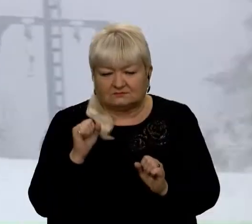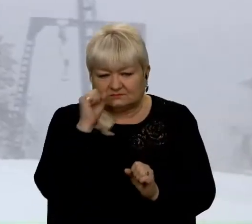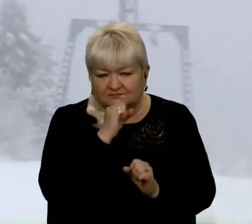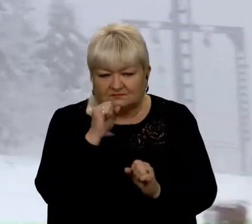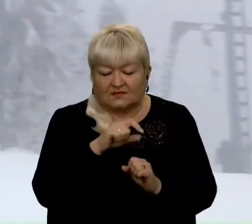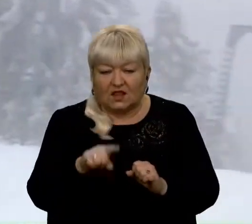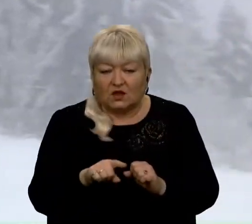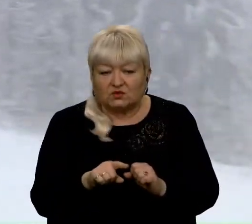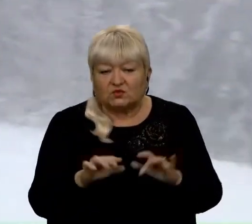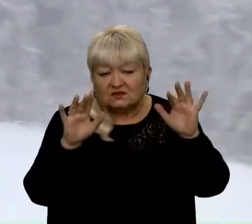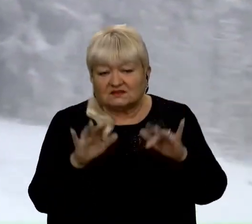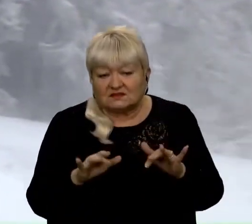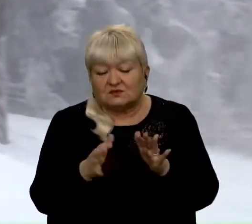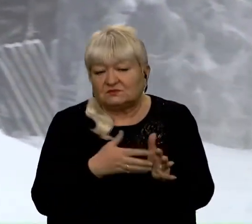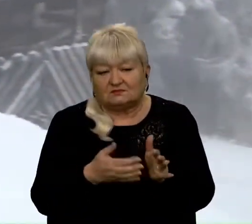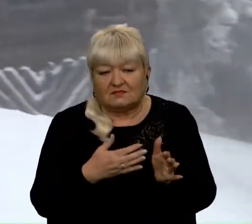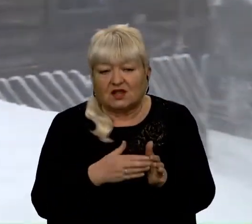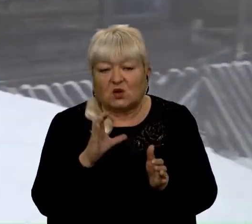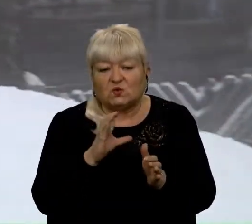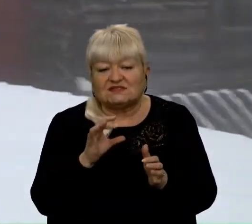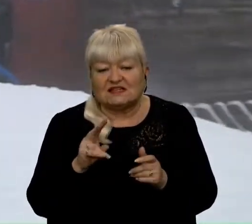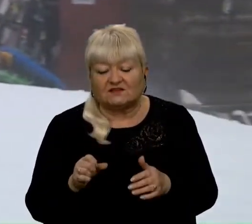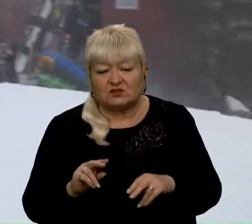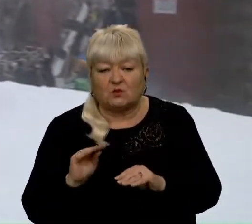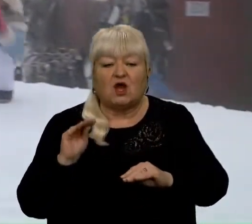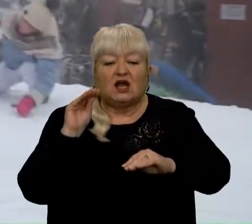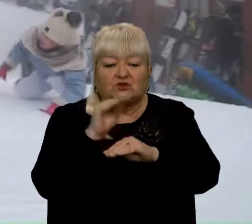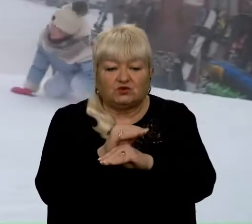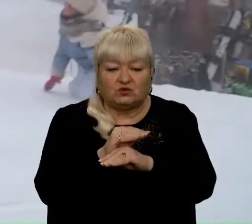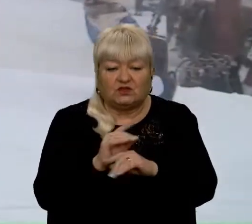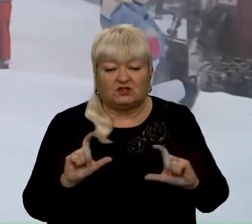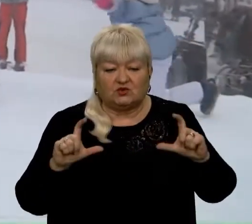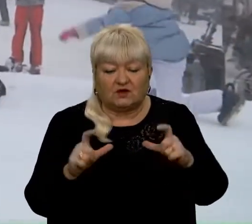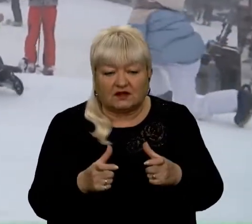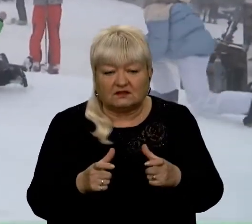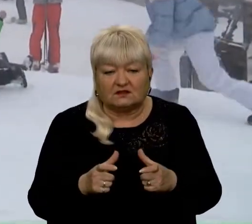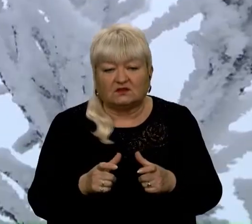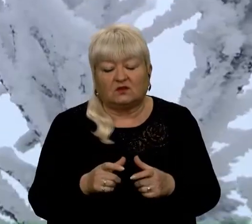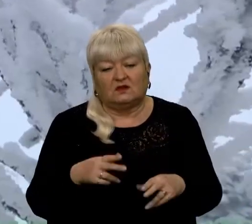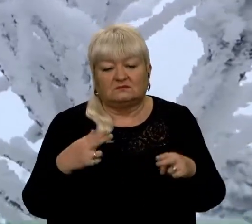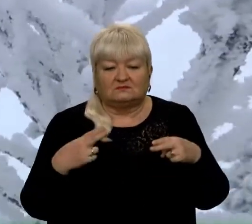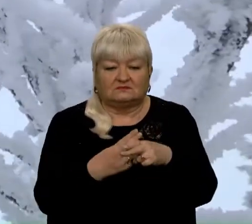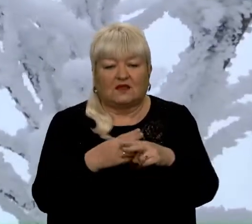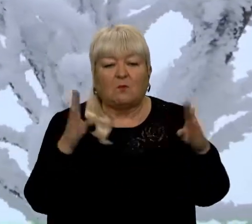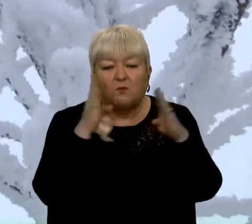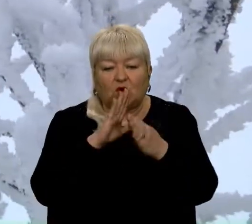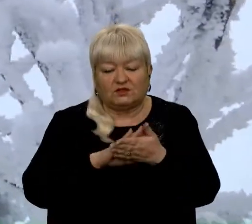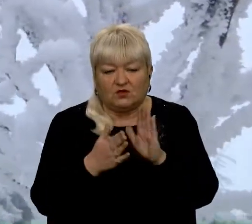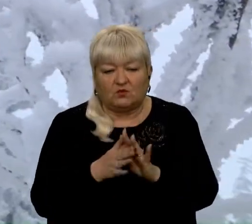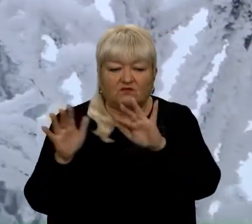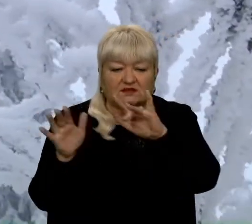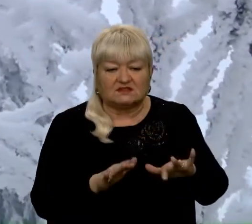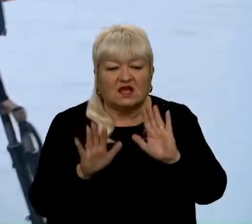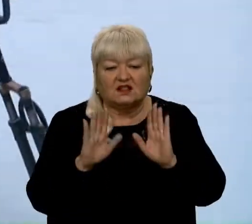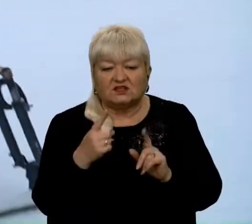снігу тут обмаль. У Славському на додачу до карантину по сфері туризму вдарили й погодні умови. Засніжило лише минулого тижня.